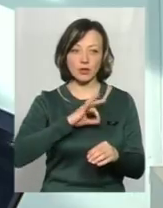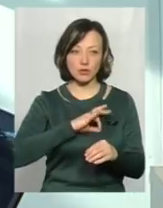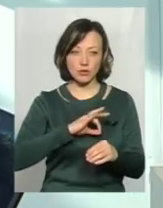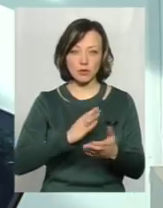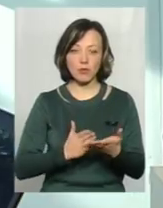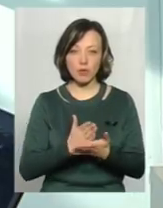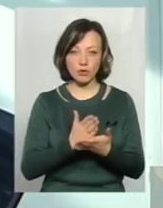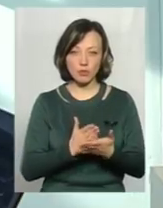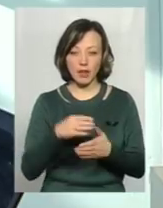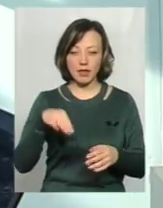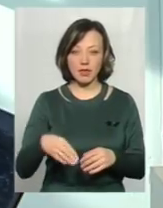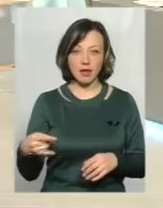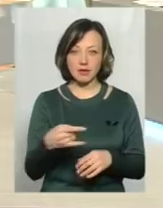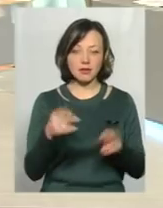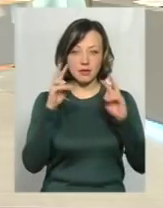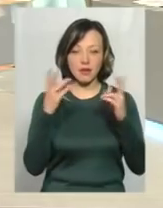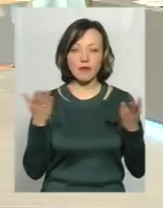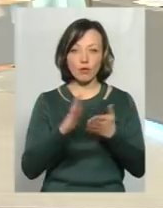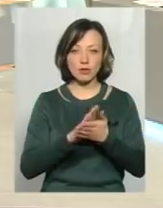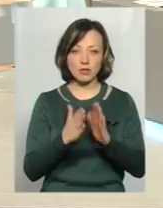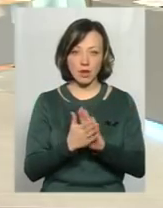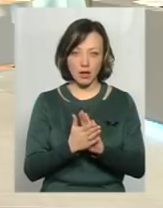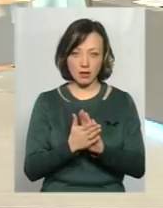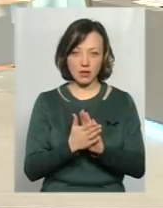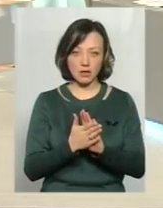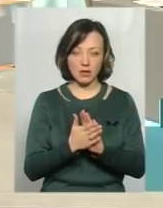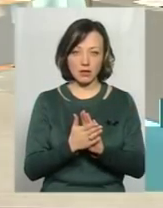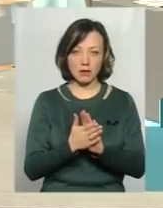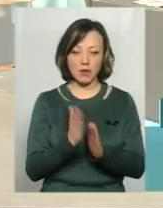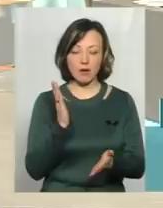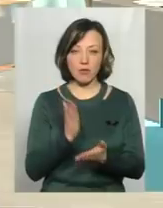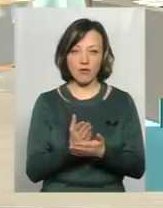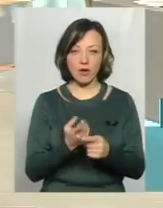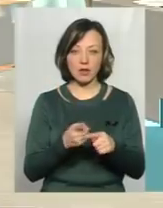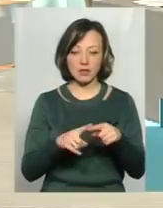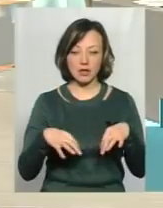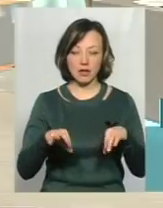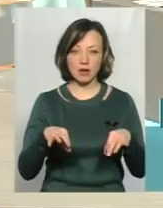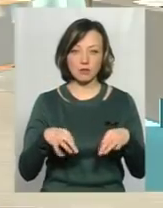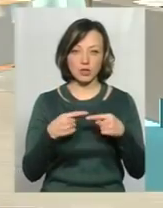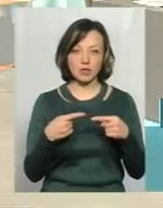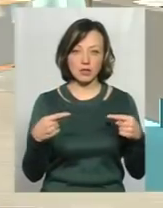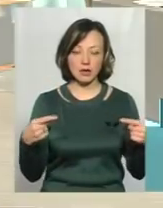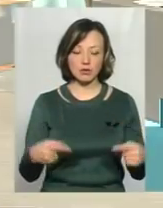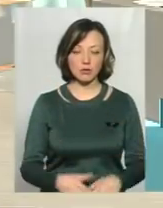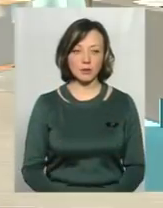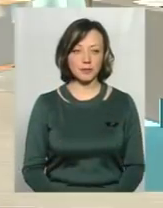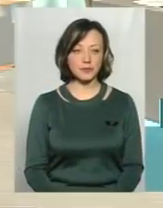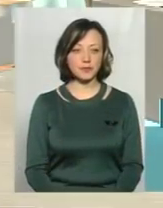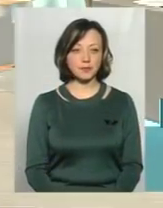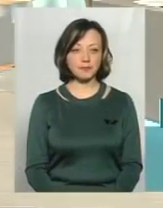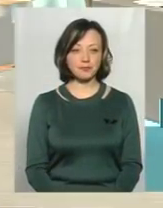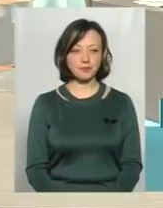послугами таксі, ми знаємо в якому технічному стані іноді перебувають дані транспортні засоби, що надають послуги в режимі таксі.